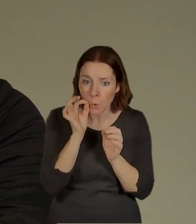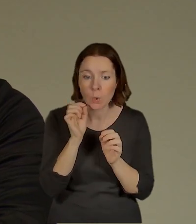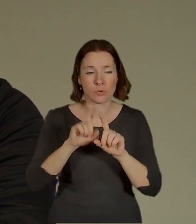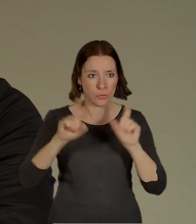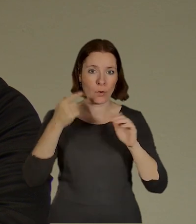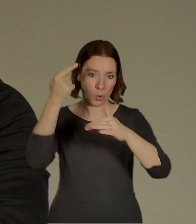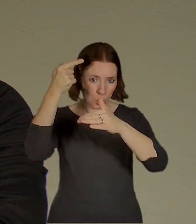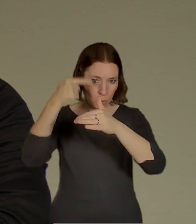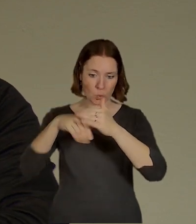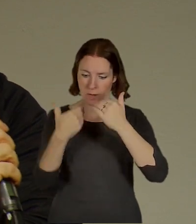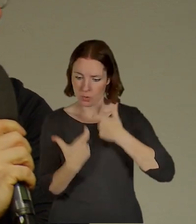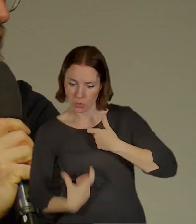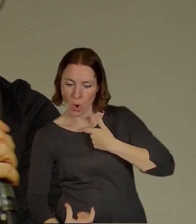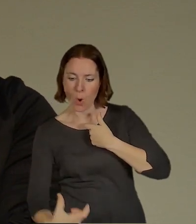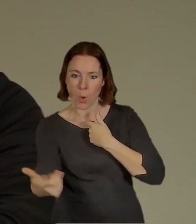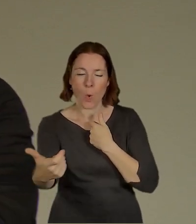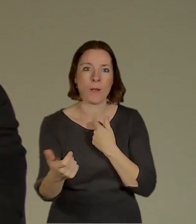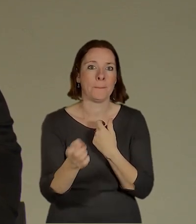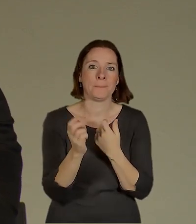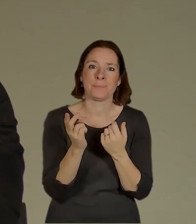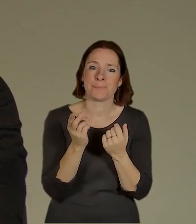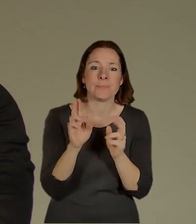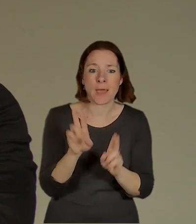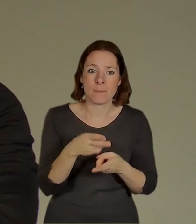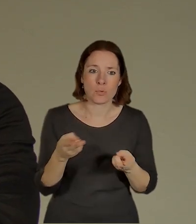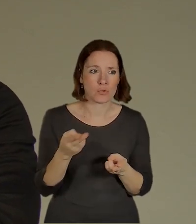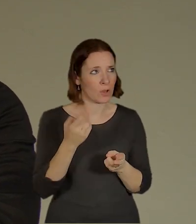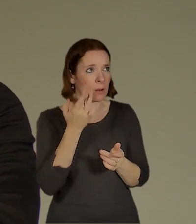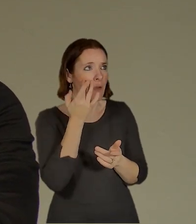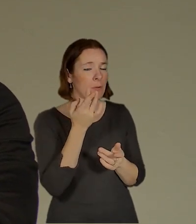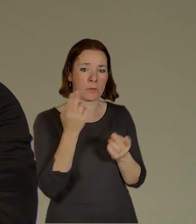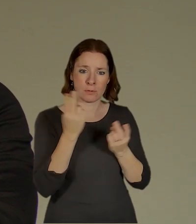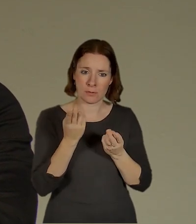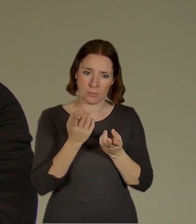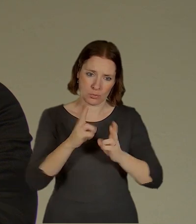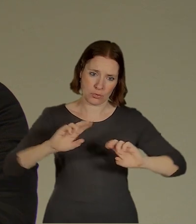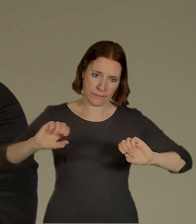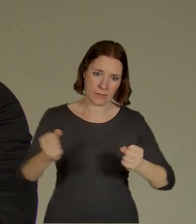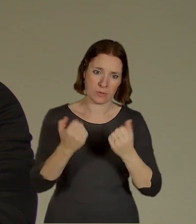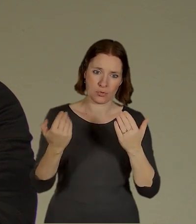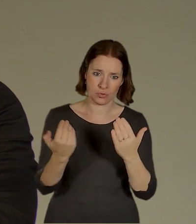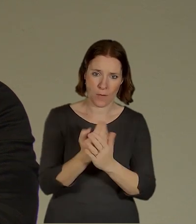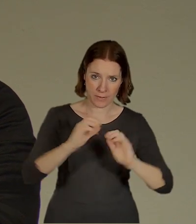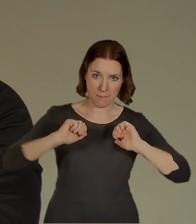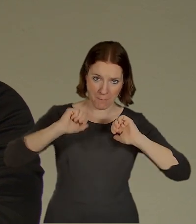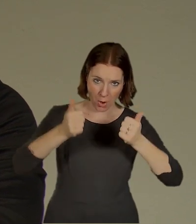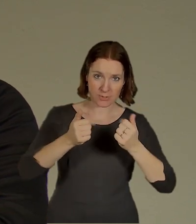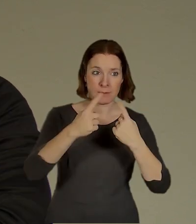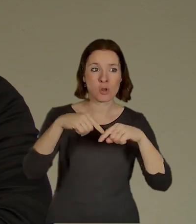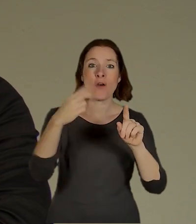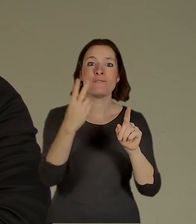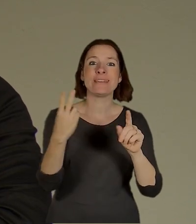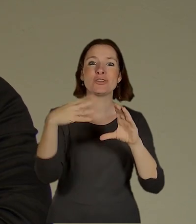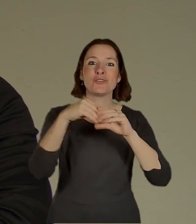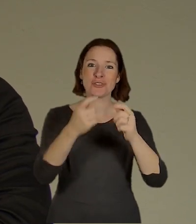vám nejsem schopný teďkom zgarantovat, tak tady bude nové Výtoňské moz se třema kolejema, doufám, po kterém ten